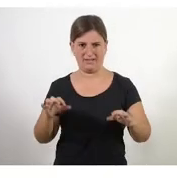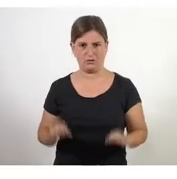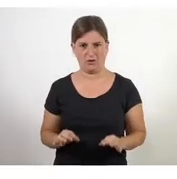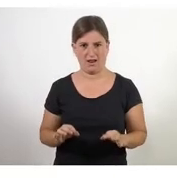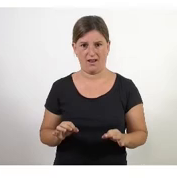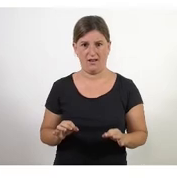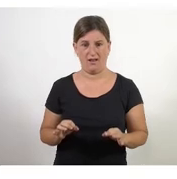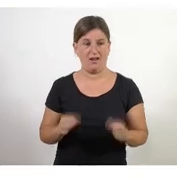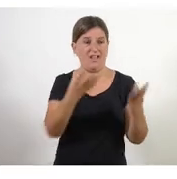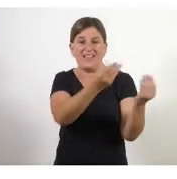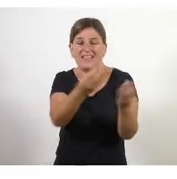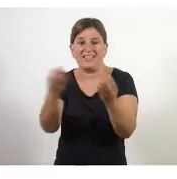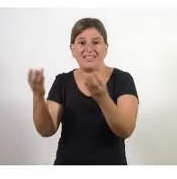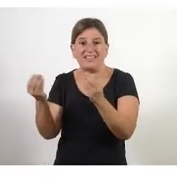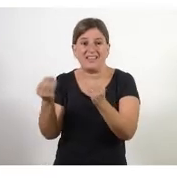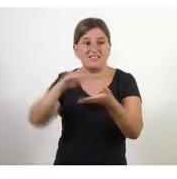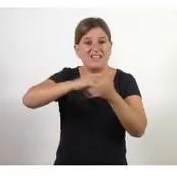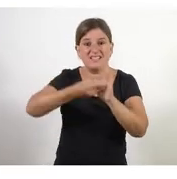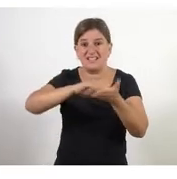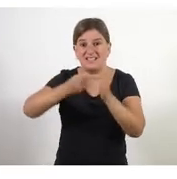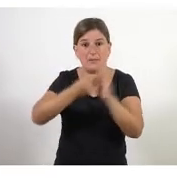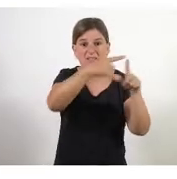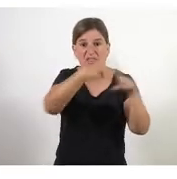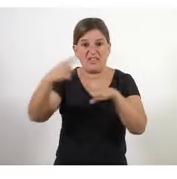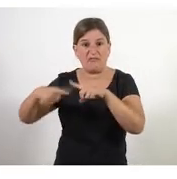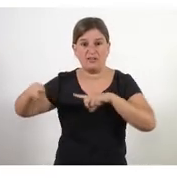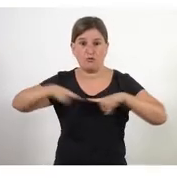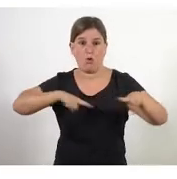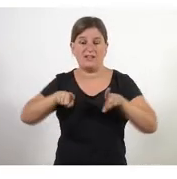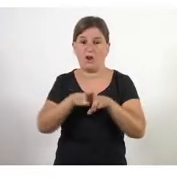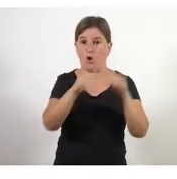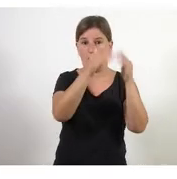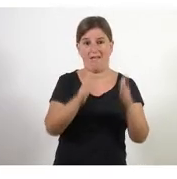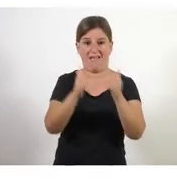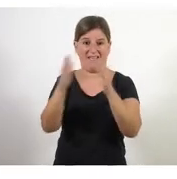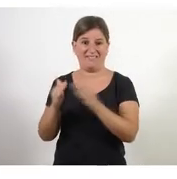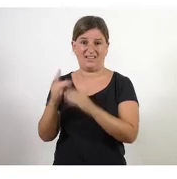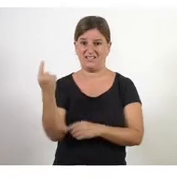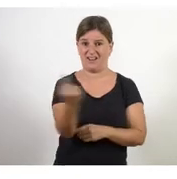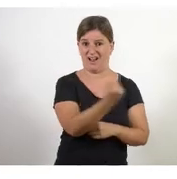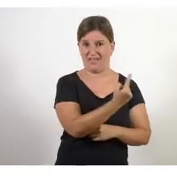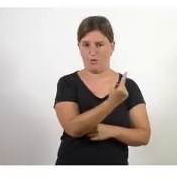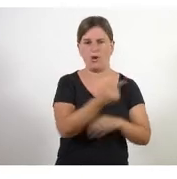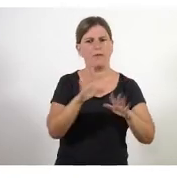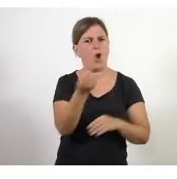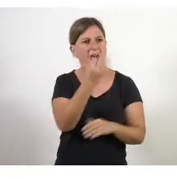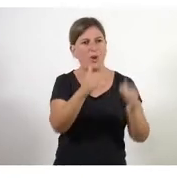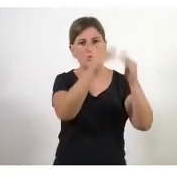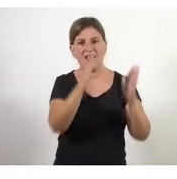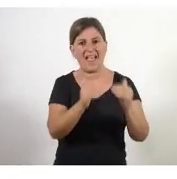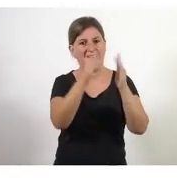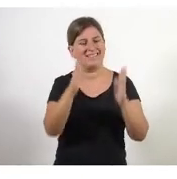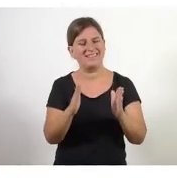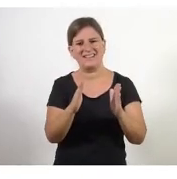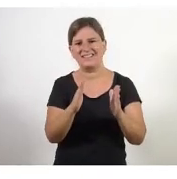tantes formes de respondre com organitzacions. Però sí que és veritat que hi ha organitzacions que s'han quedat encara